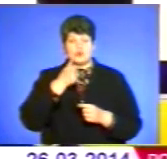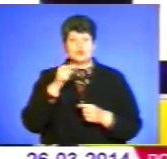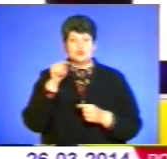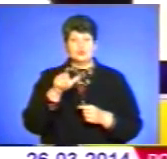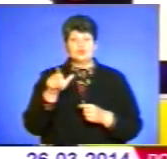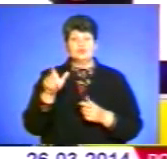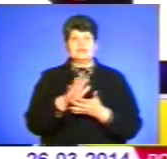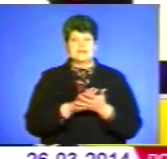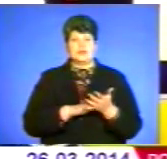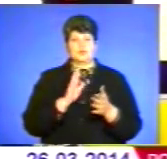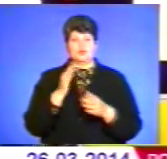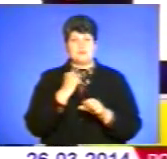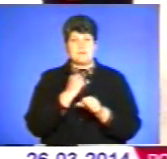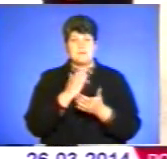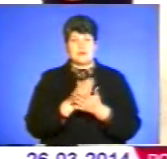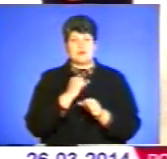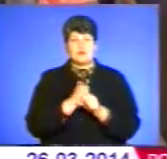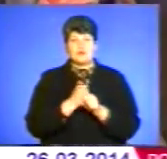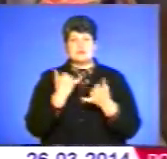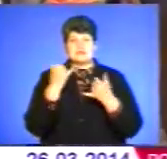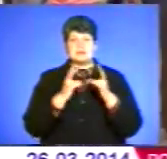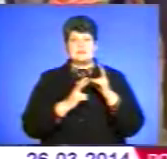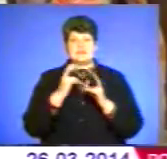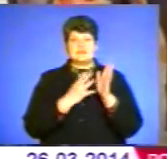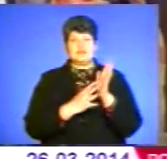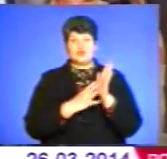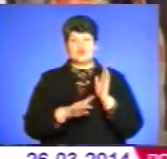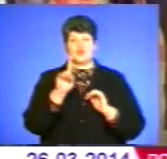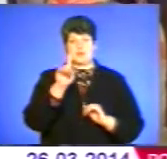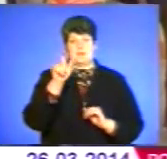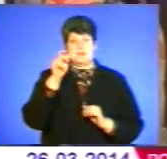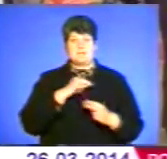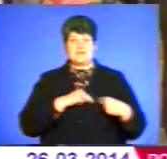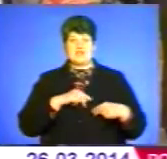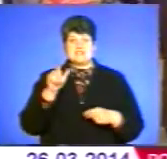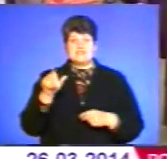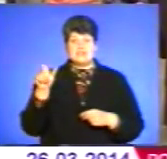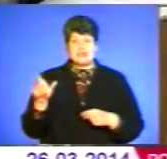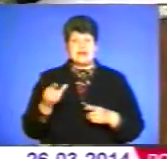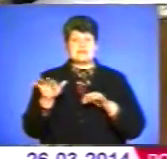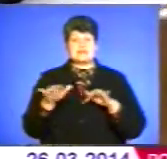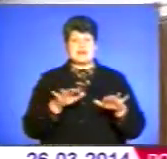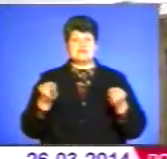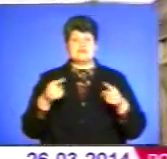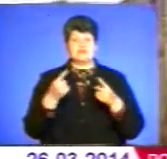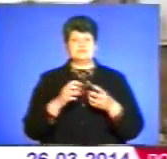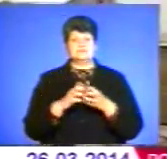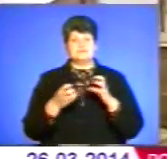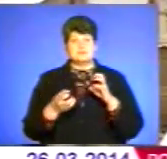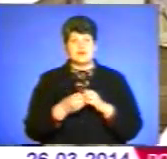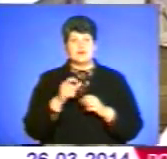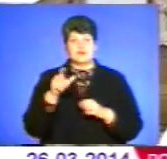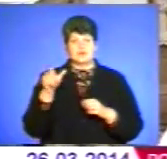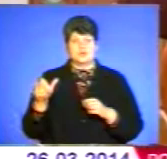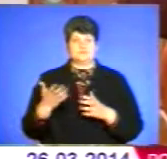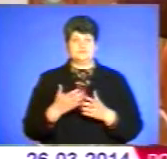люди й надалі матимуть роботу. Наразі на підприємстві 91 працівник. Та діяльність кар'єру створює певні незручності жителям